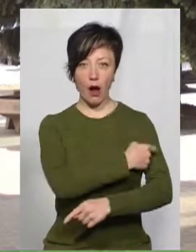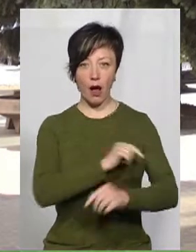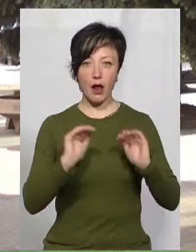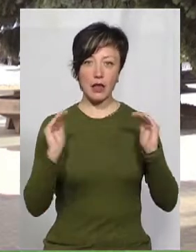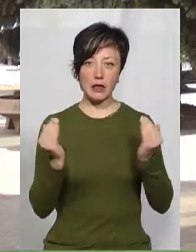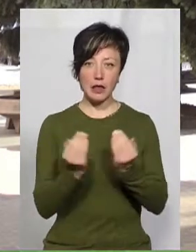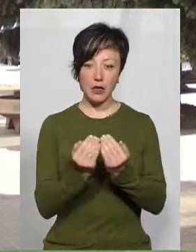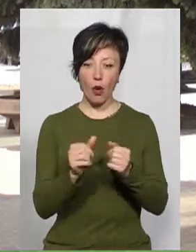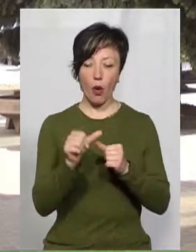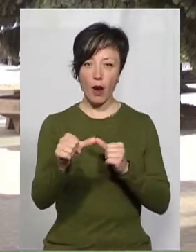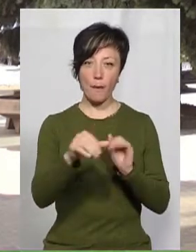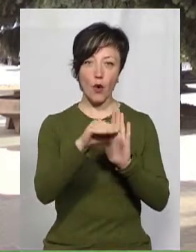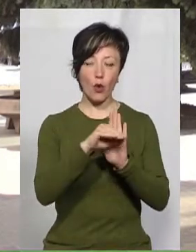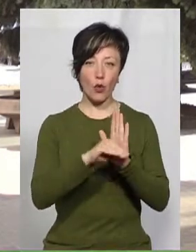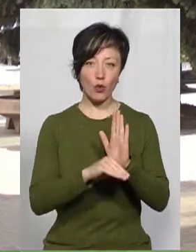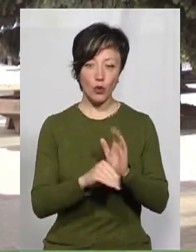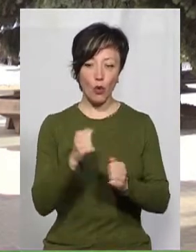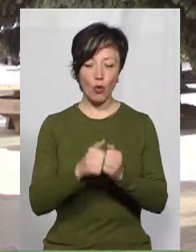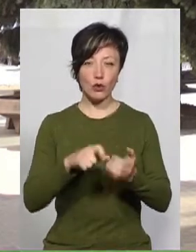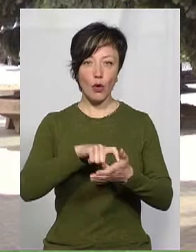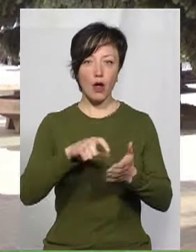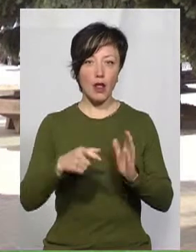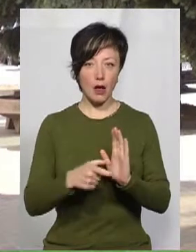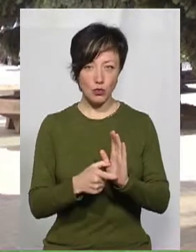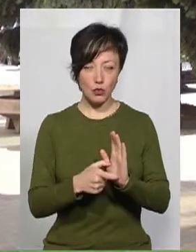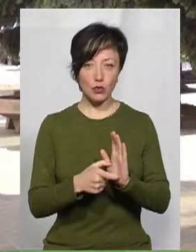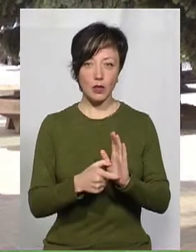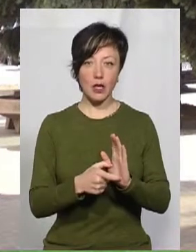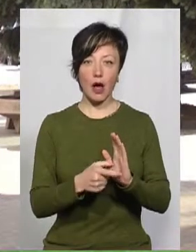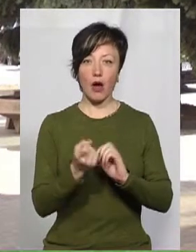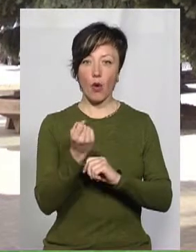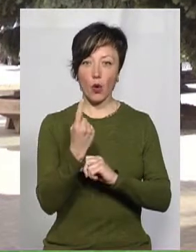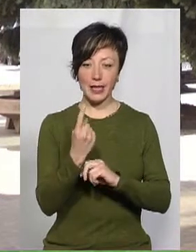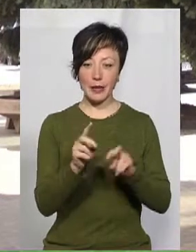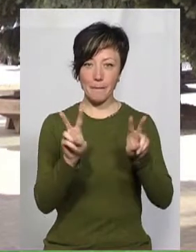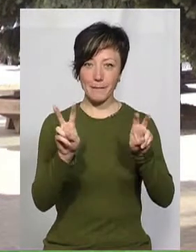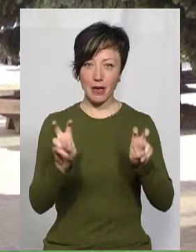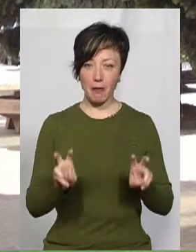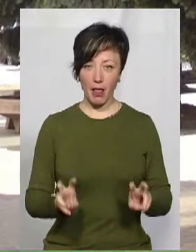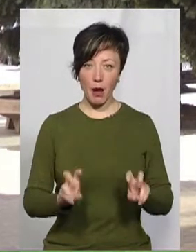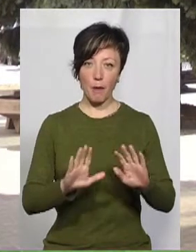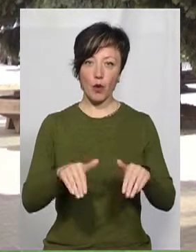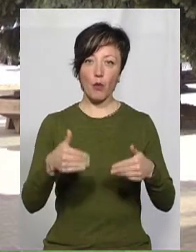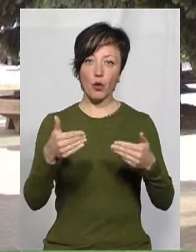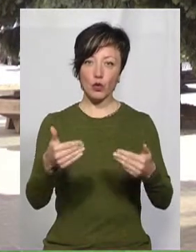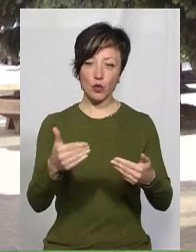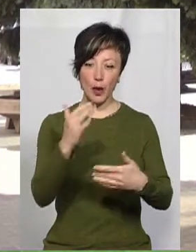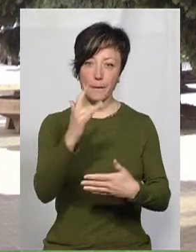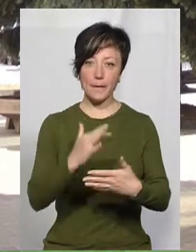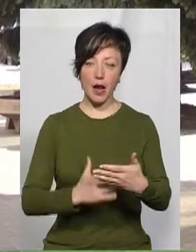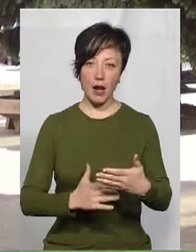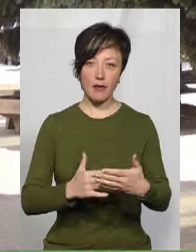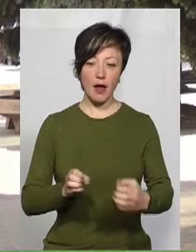окремого розкладу для кожного класу безпосередньо за 11 предметами пропонують перелік ось таких